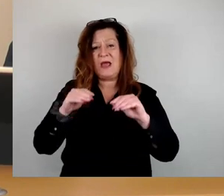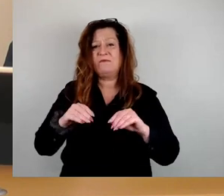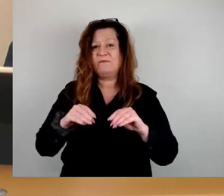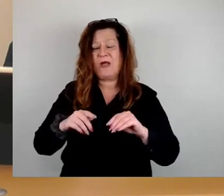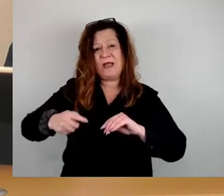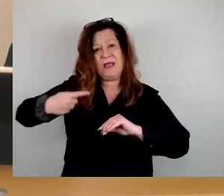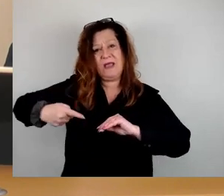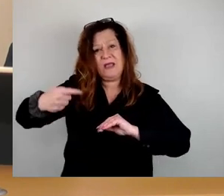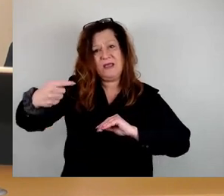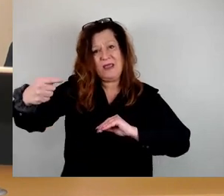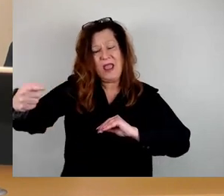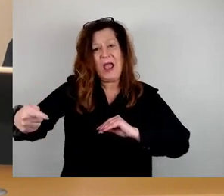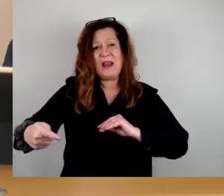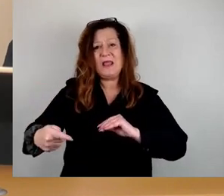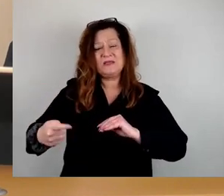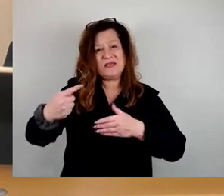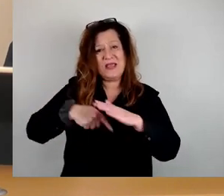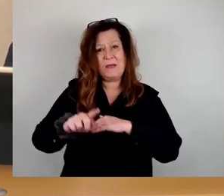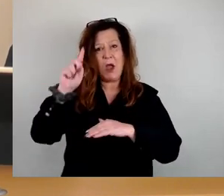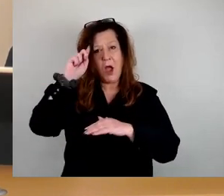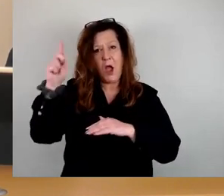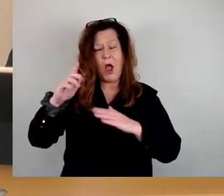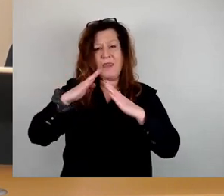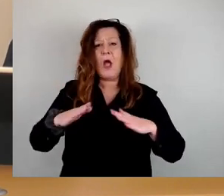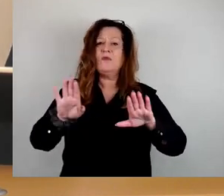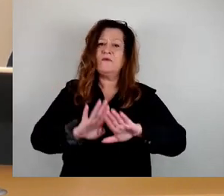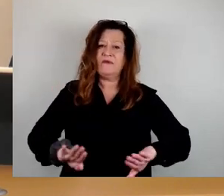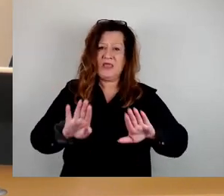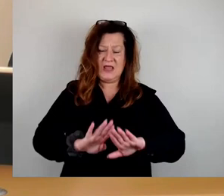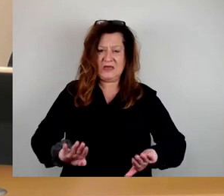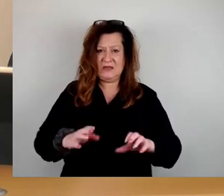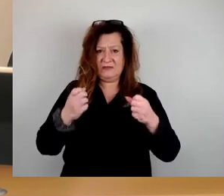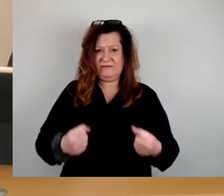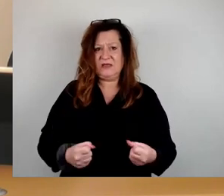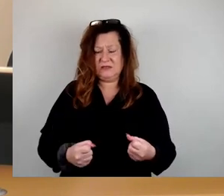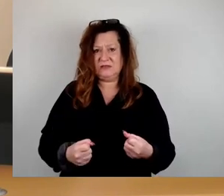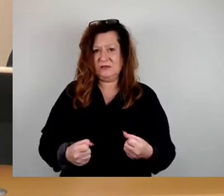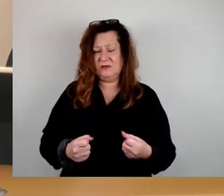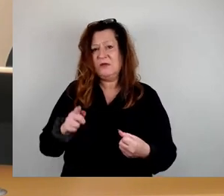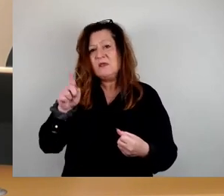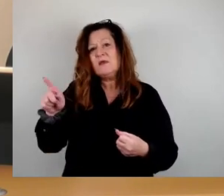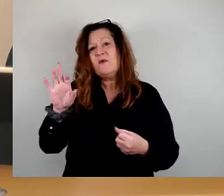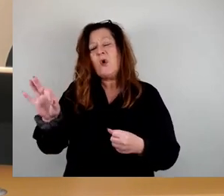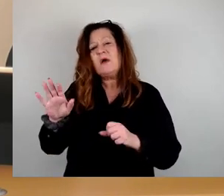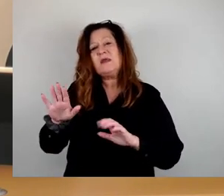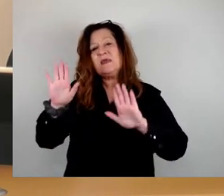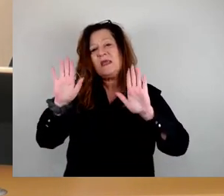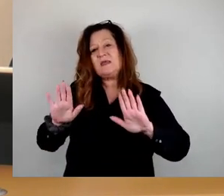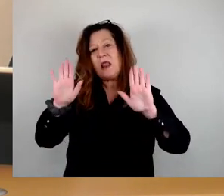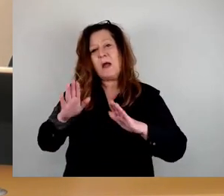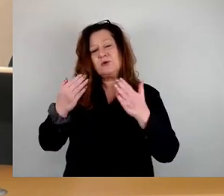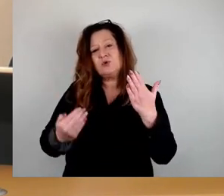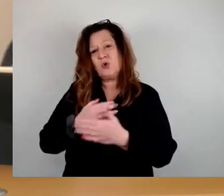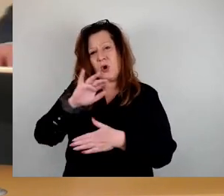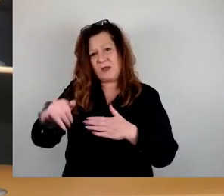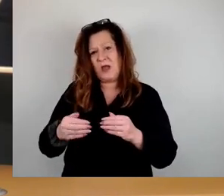im neuen Rathaus. Begonnen hat die Veranstaltungsreihe als islamisches Neujahr. Schon ein Jahr später schlugen die Vertreter der muslimischen